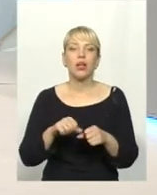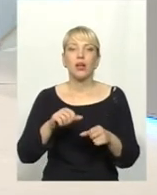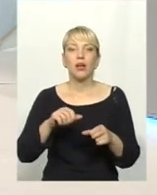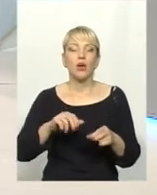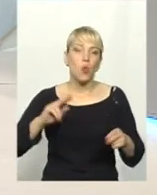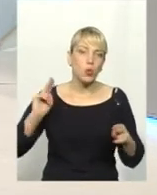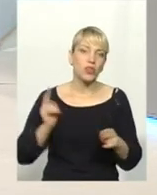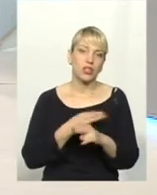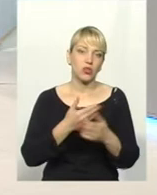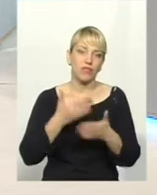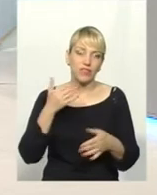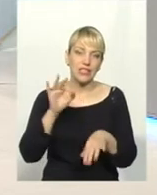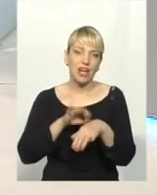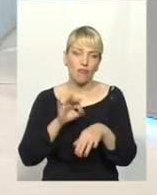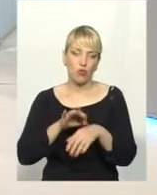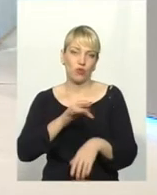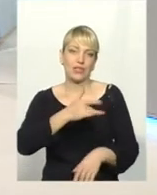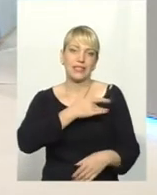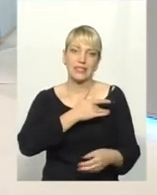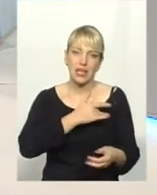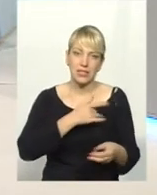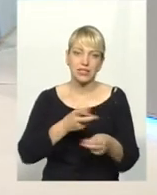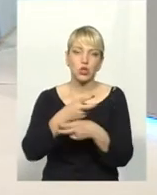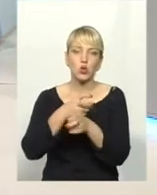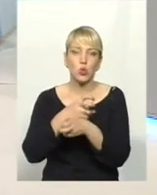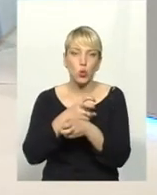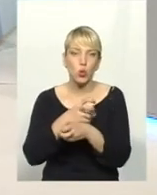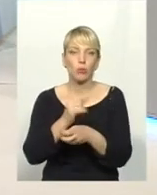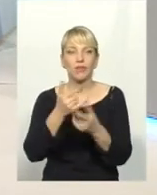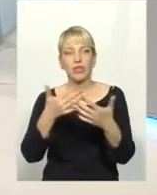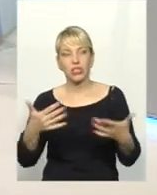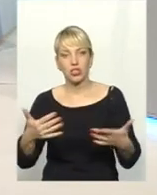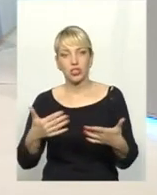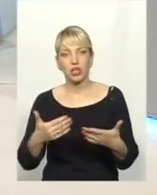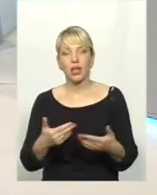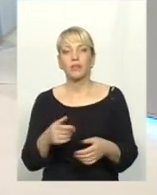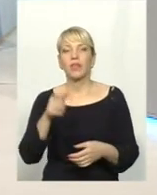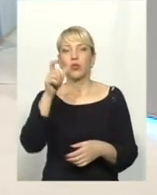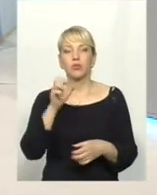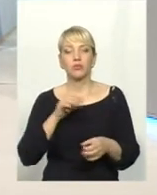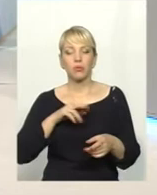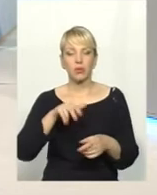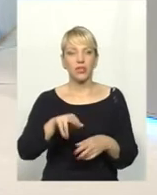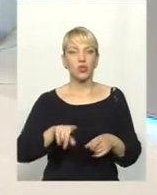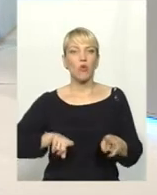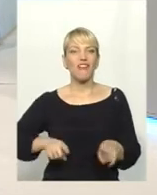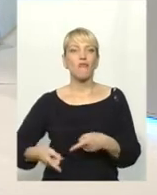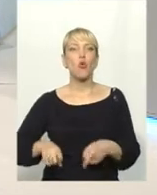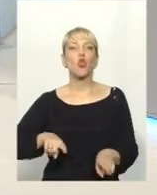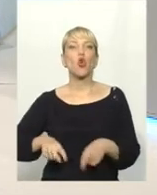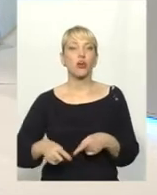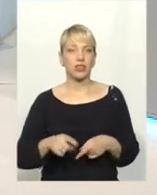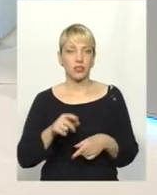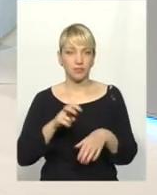Від серця до суглобів і інших. Людина може прийти до ревматолога, лікувати вже